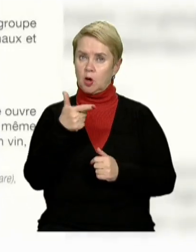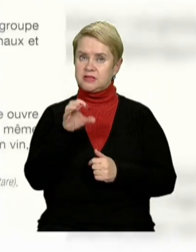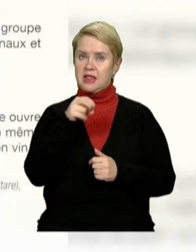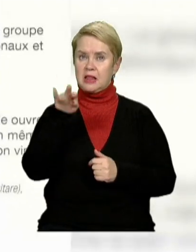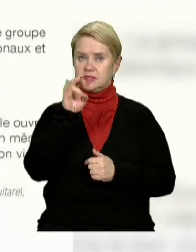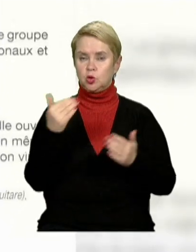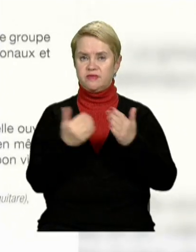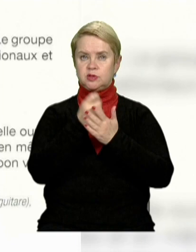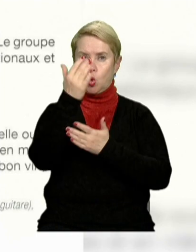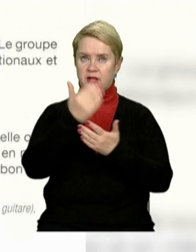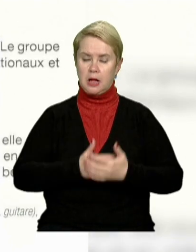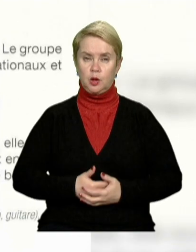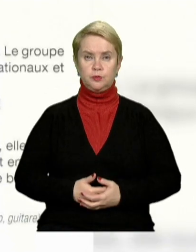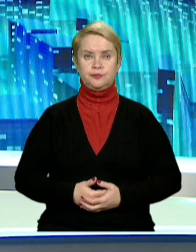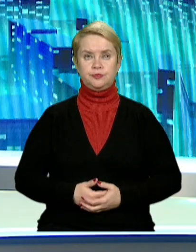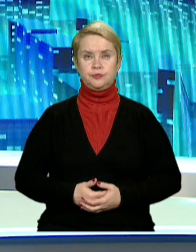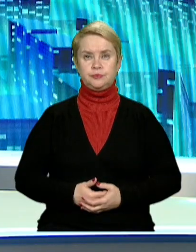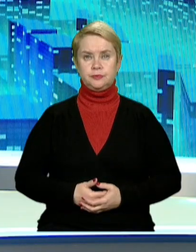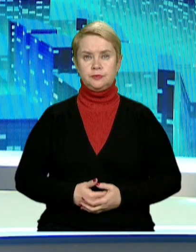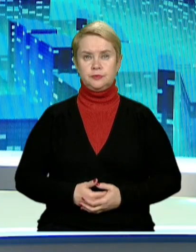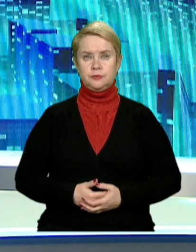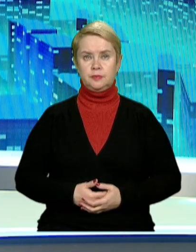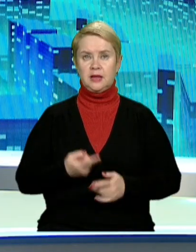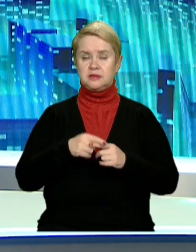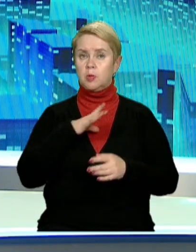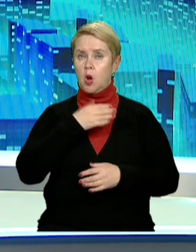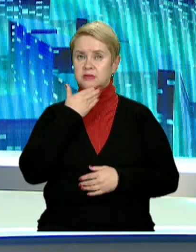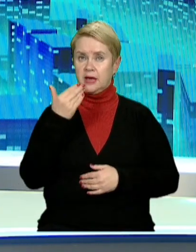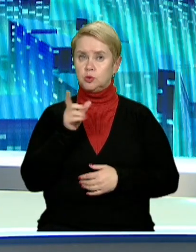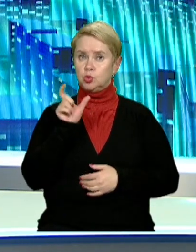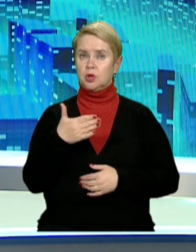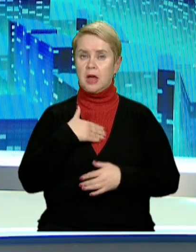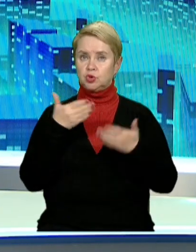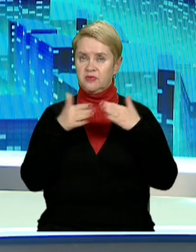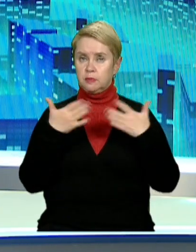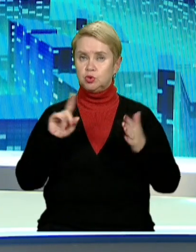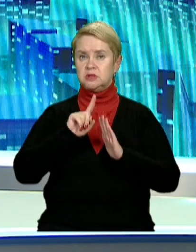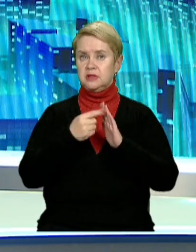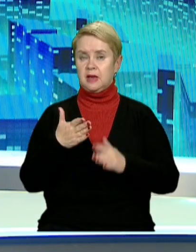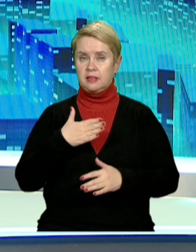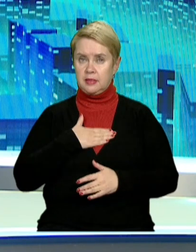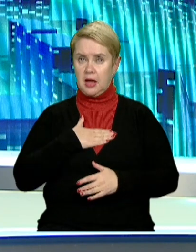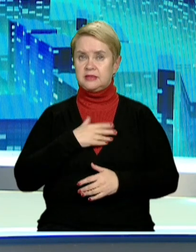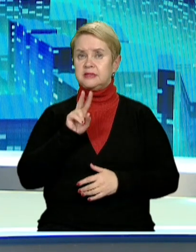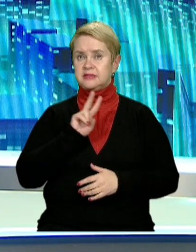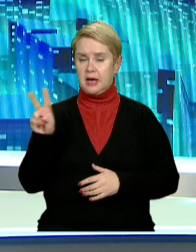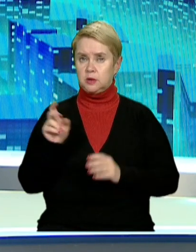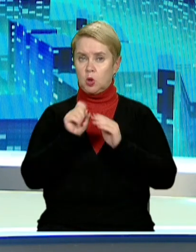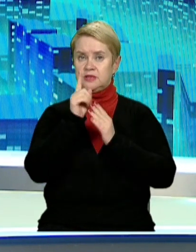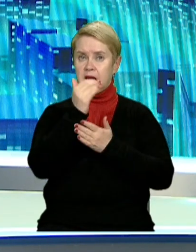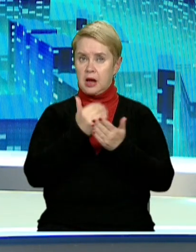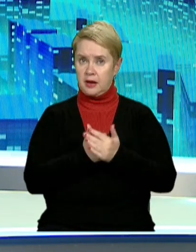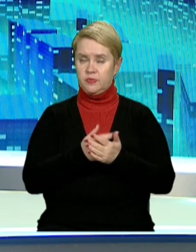Денис Єлисавенко, новини 11 телеканалу. І це був останній сюжет нашого випуску. Більше дізнавайтесь на сайті 11